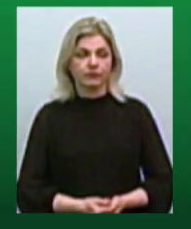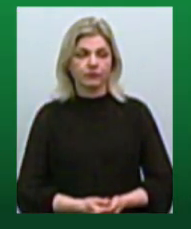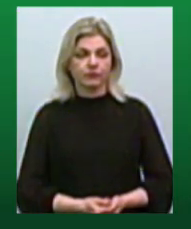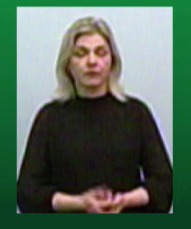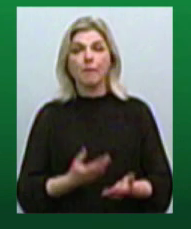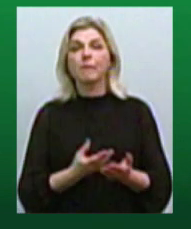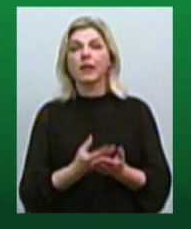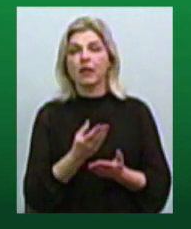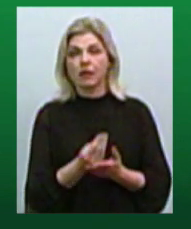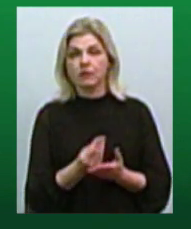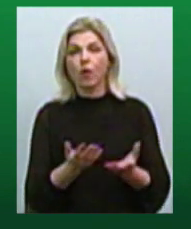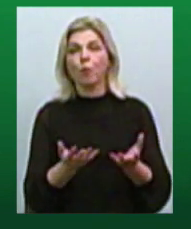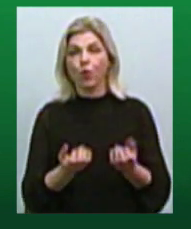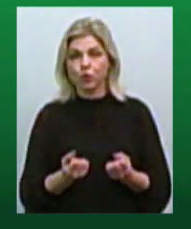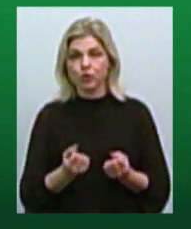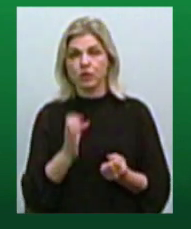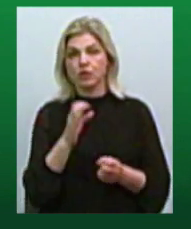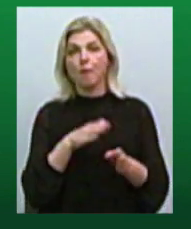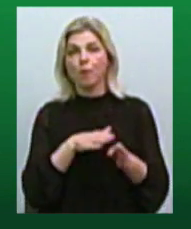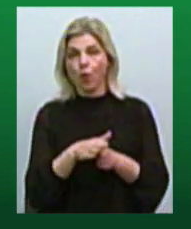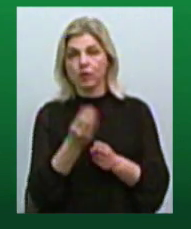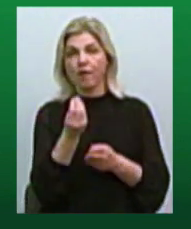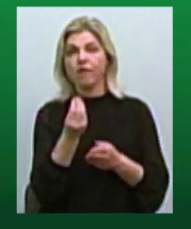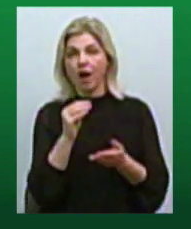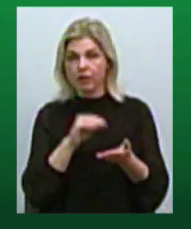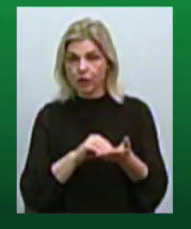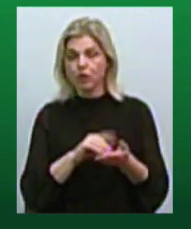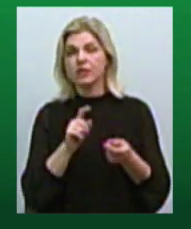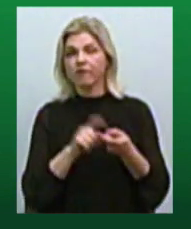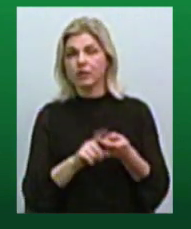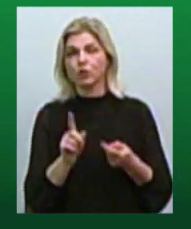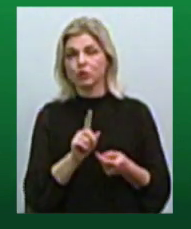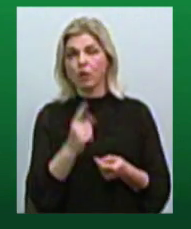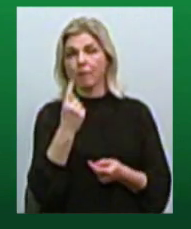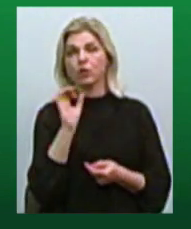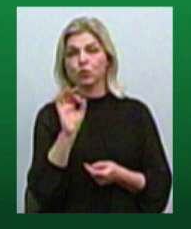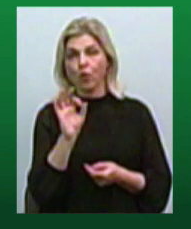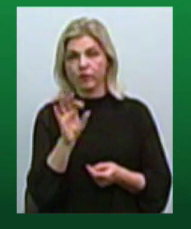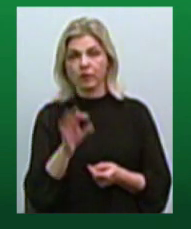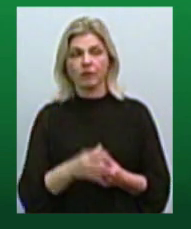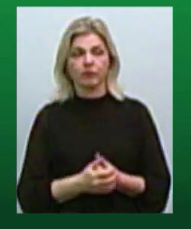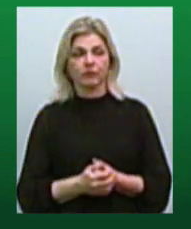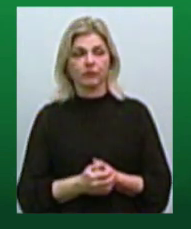Платіжки отримують з повною вартістю зв'язку з тим, що з 1 жовтня